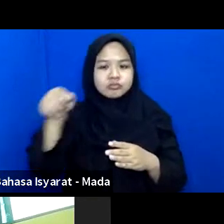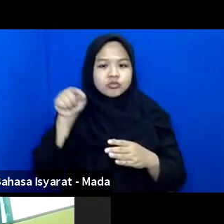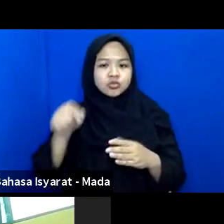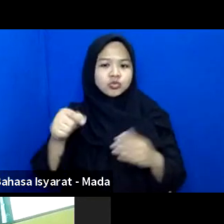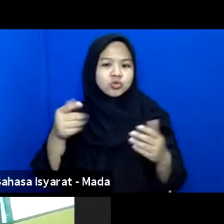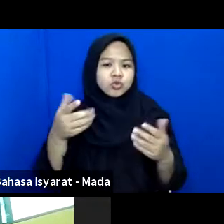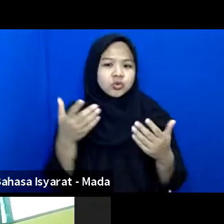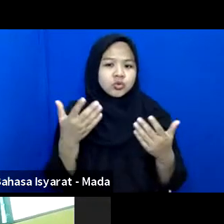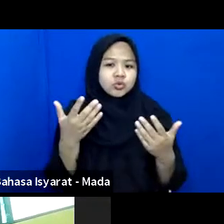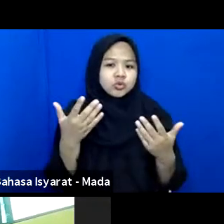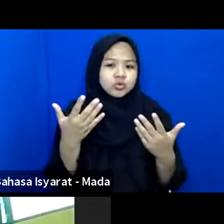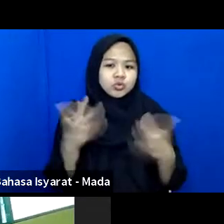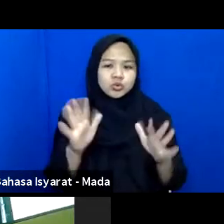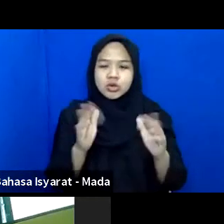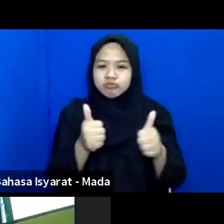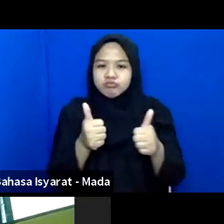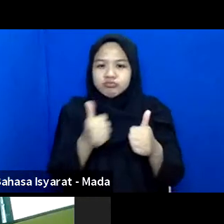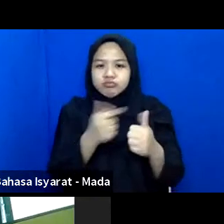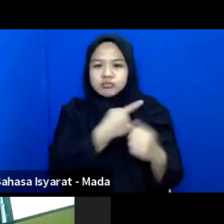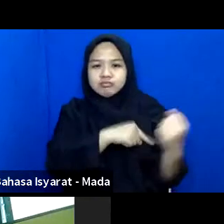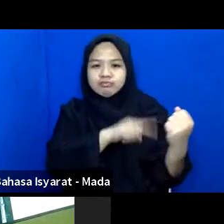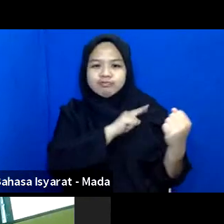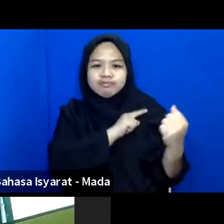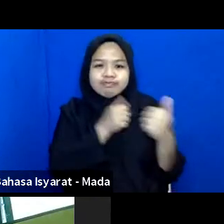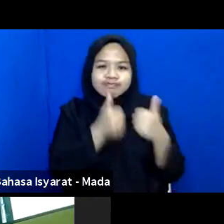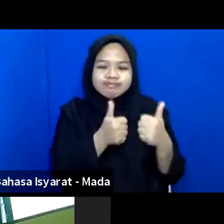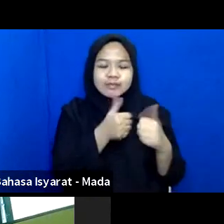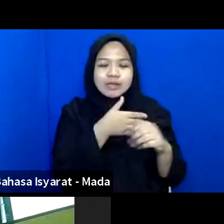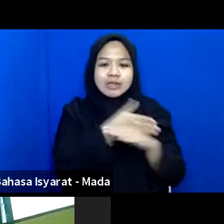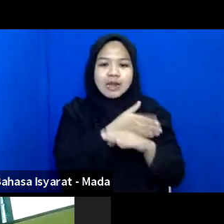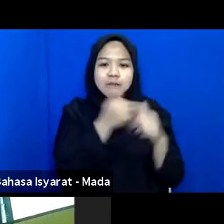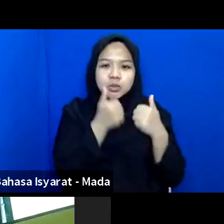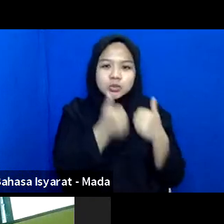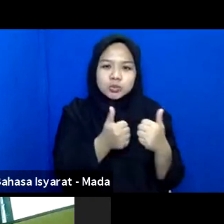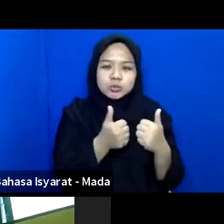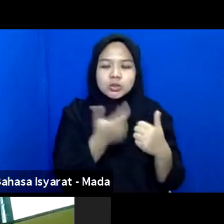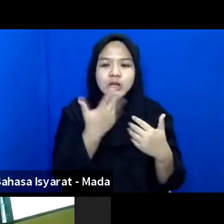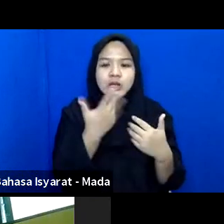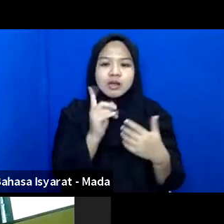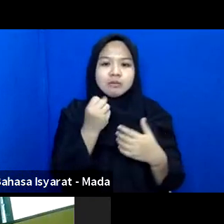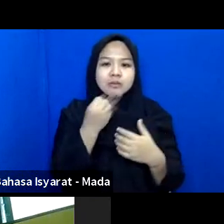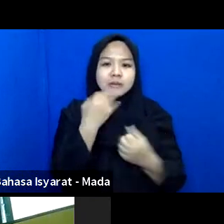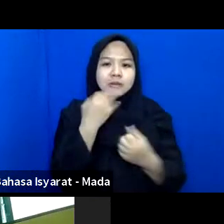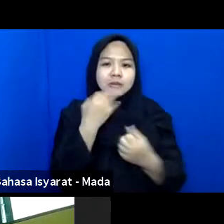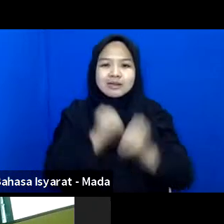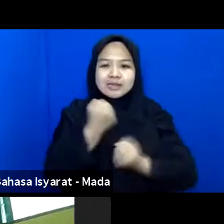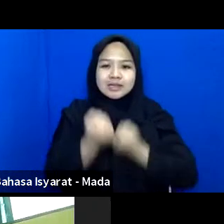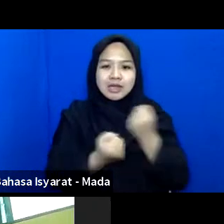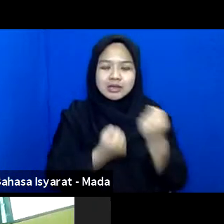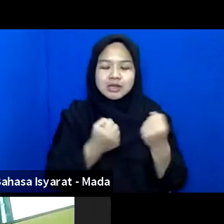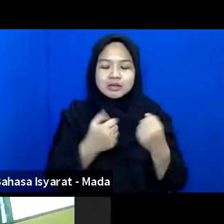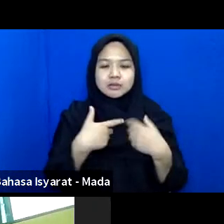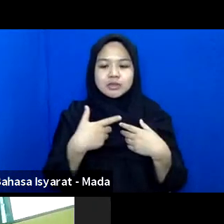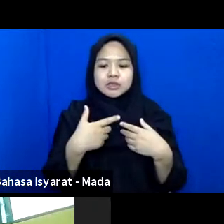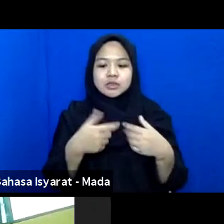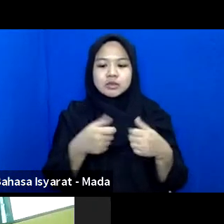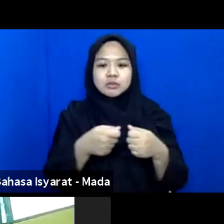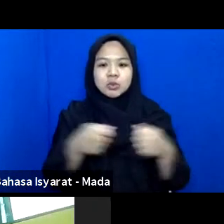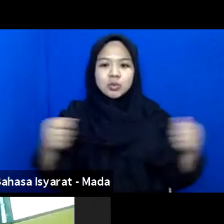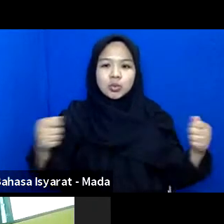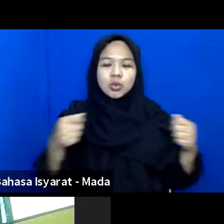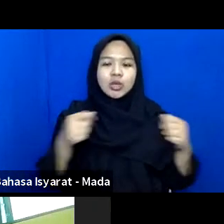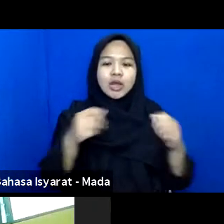Anggap Sudah Terampil Dan Memang Sudah Melakukan Beberapa Kegiatan Antara Lain Pengukuran Tanda Vital